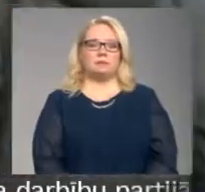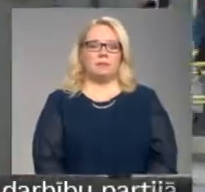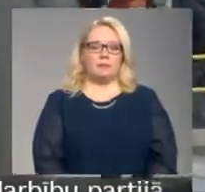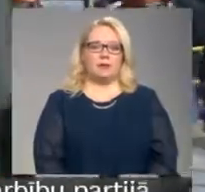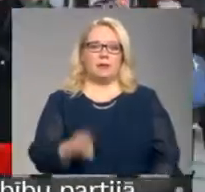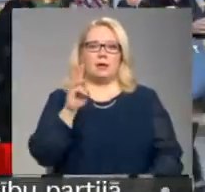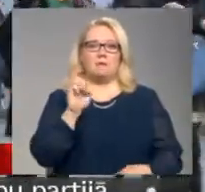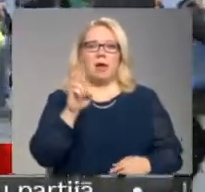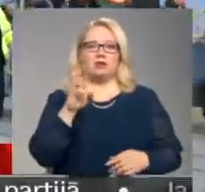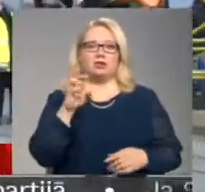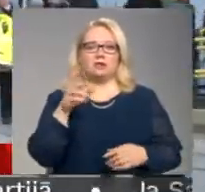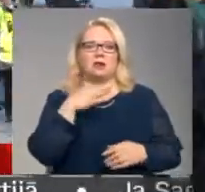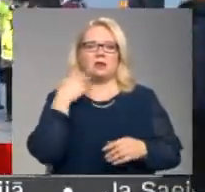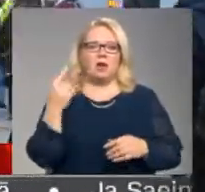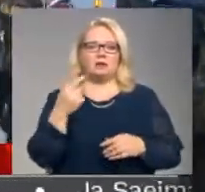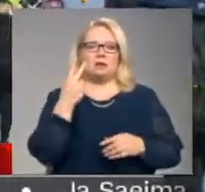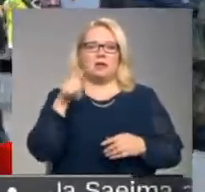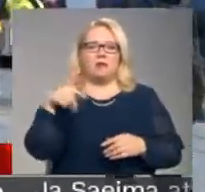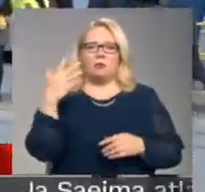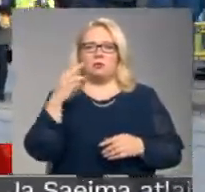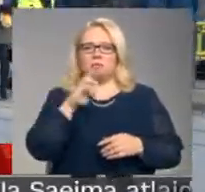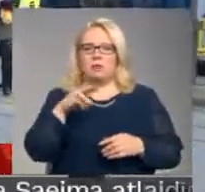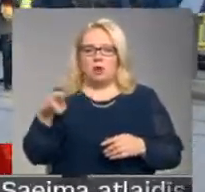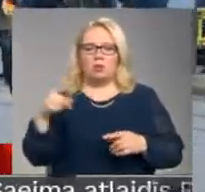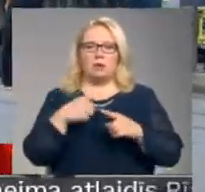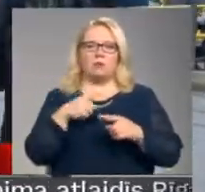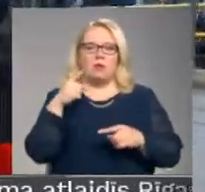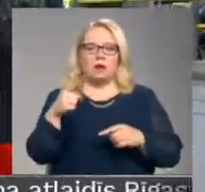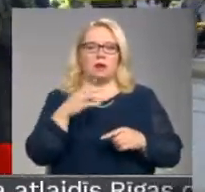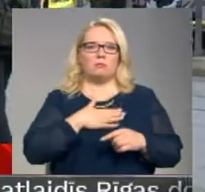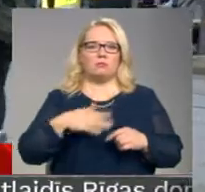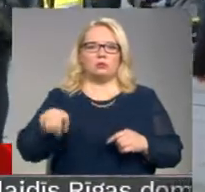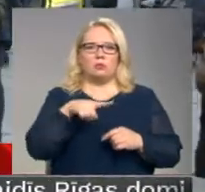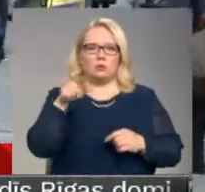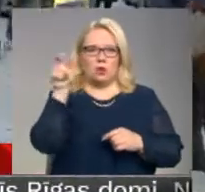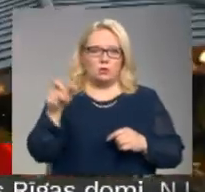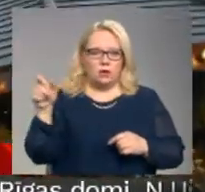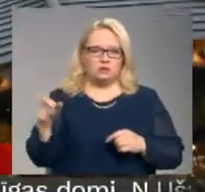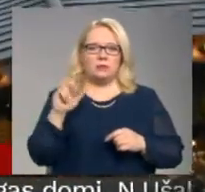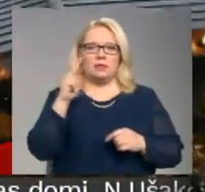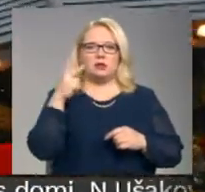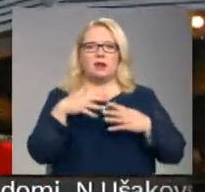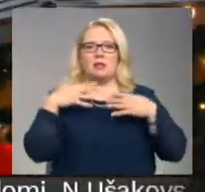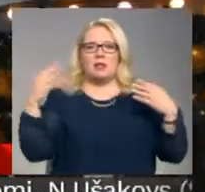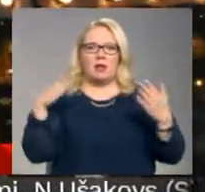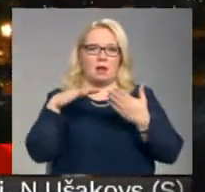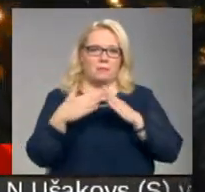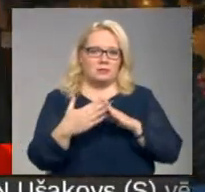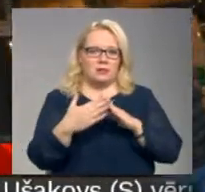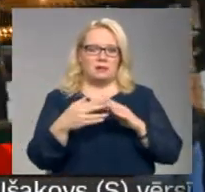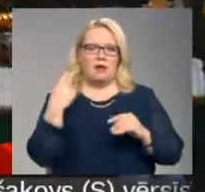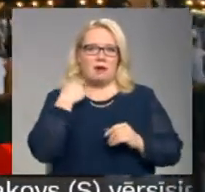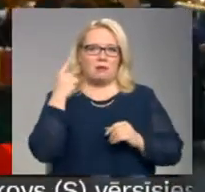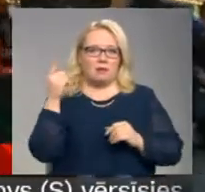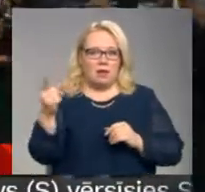Mančestra ar vairāk kā divarpus miljoniem iedzīvotāji, tajā skaitā arī mūsu tautiešiem, ir trešā lielākā pilsēta apvienotajā